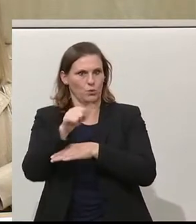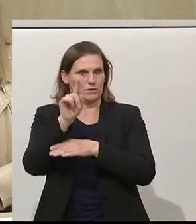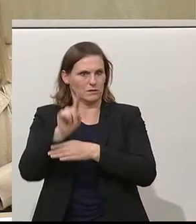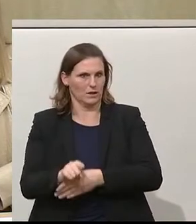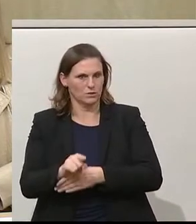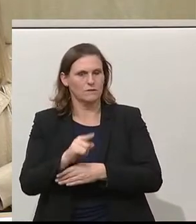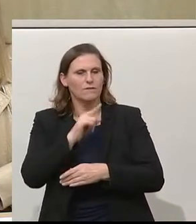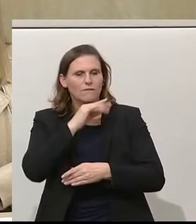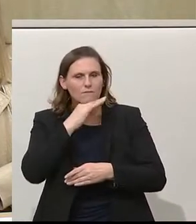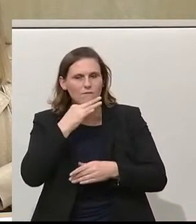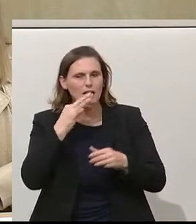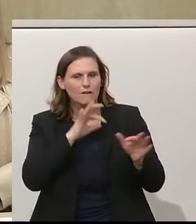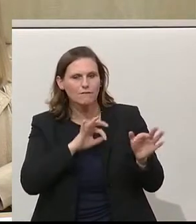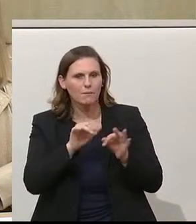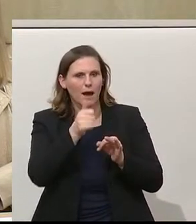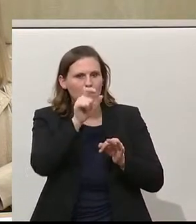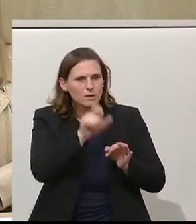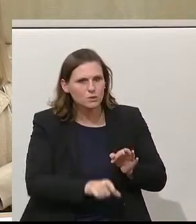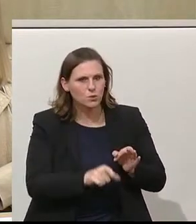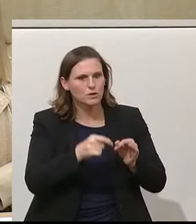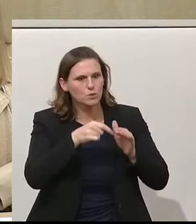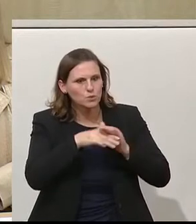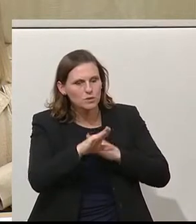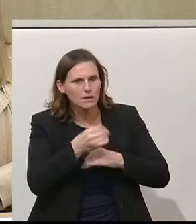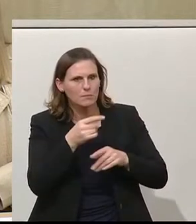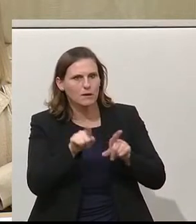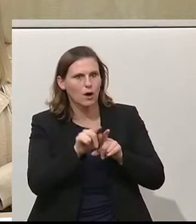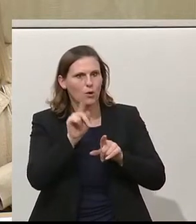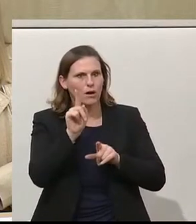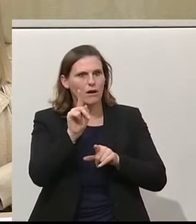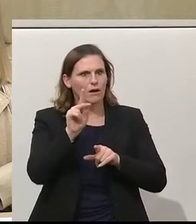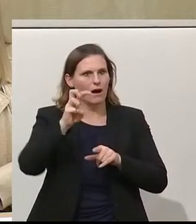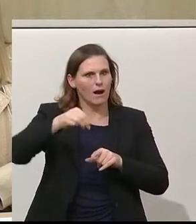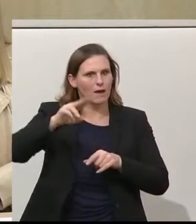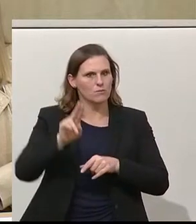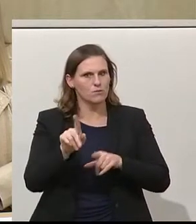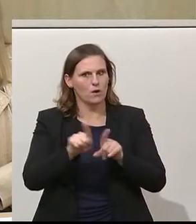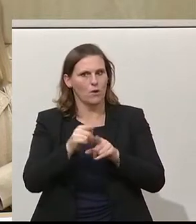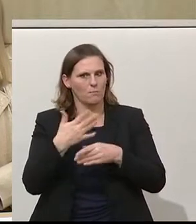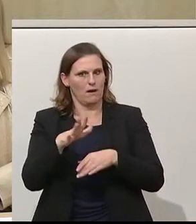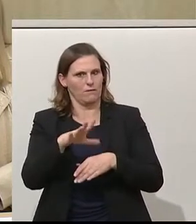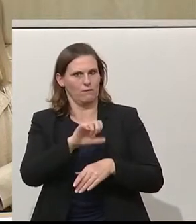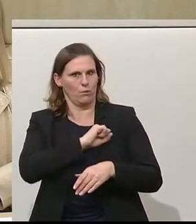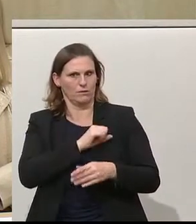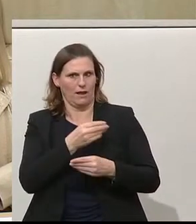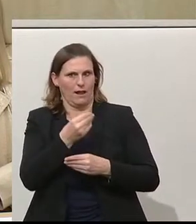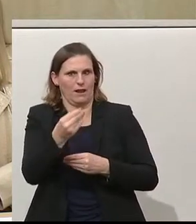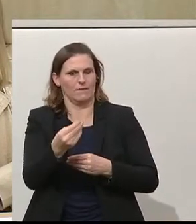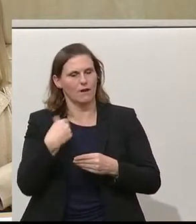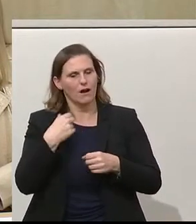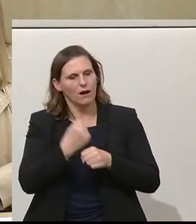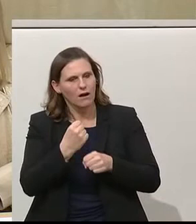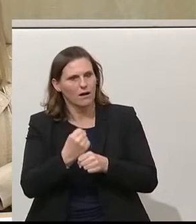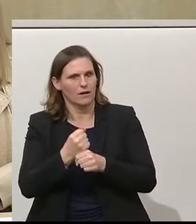kleinen Unternehmen, den Einpersonenunternehmen und den KMUs die Möglichkeit geben, mehr davon zu profitieren, was sie hart erarbeiten.